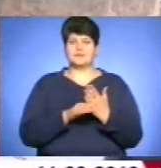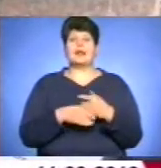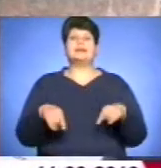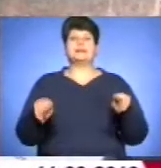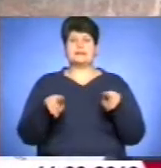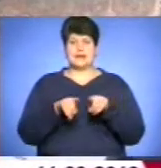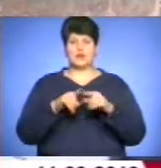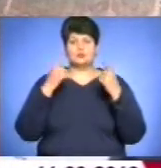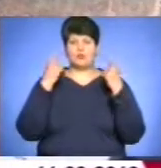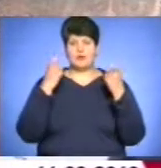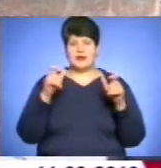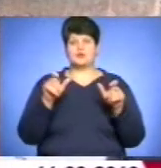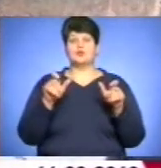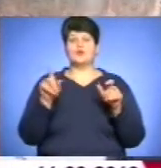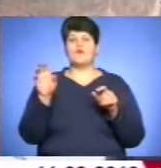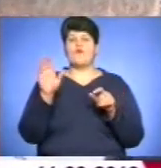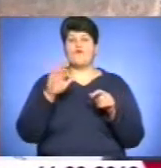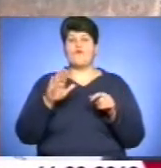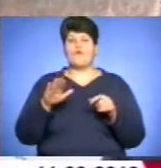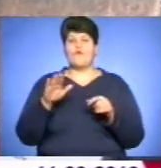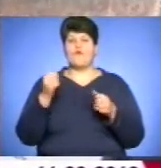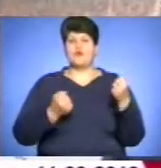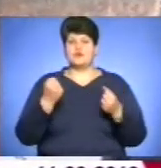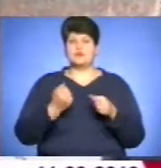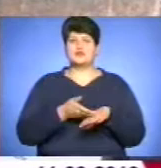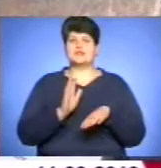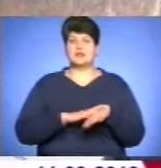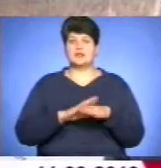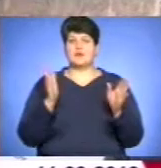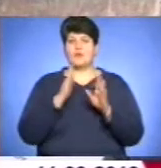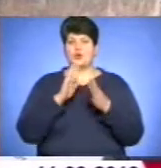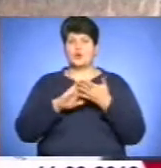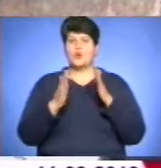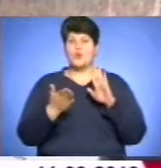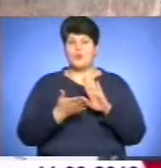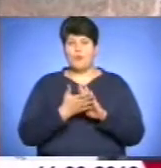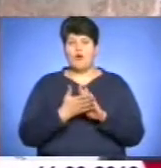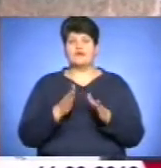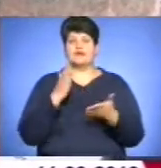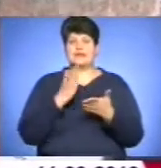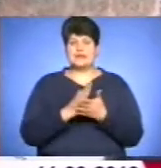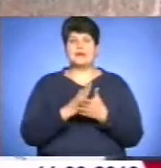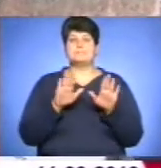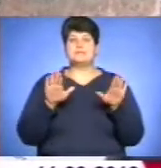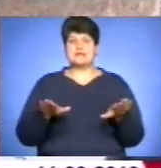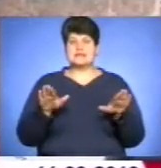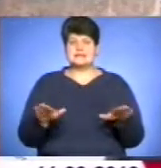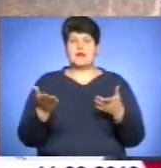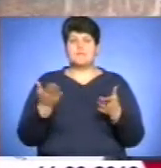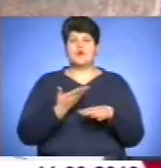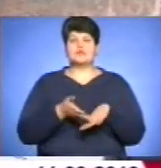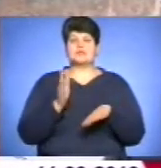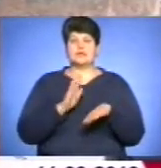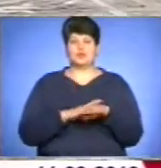попереджують водіїв про складні погодні умови, а також, можливо, є такі місця про складну